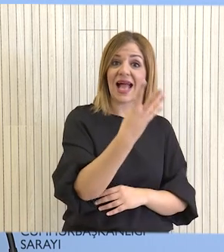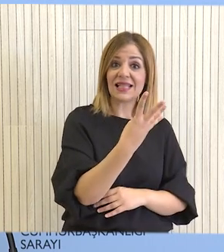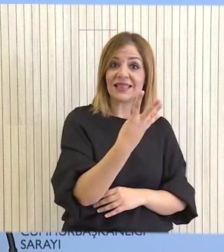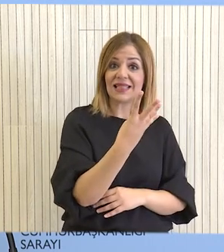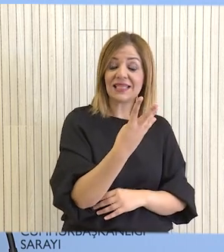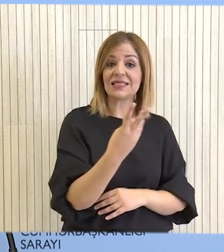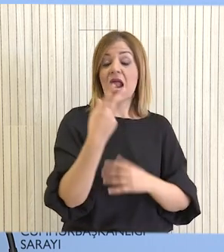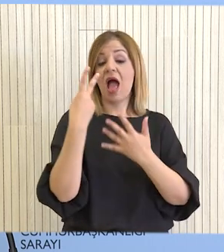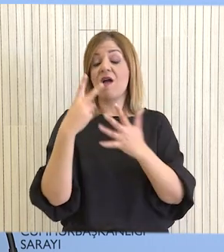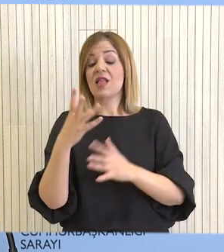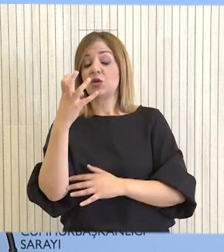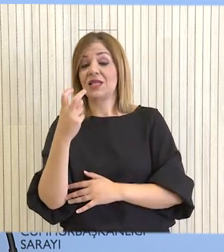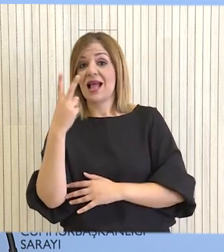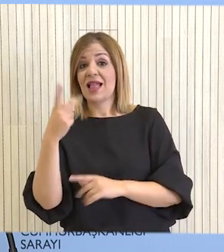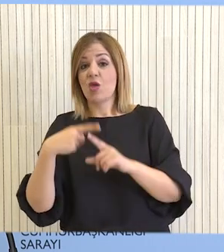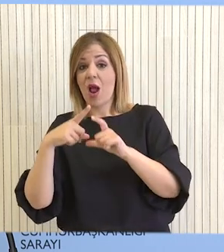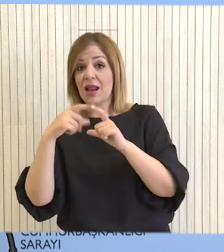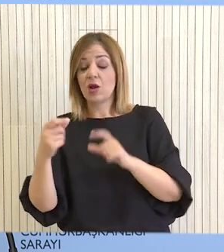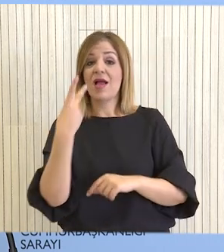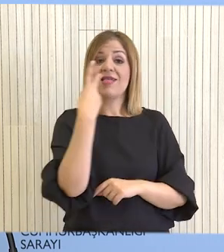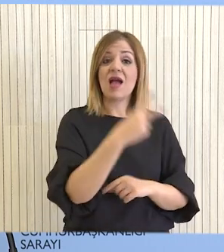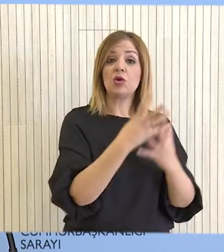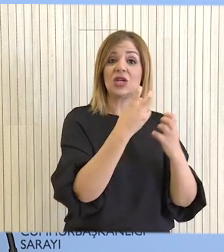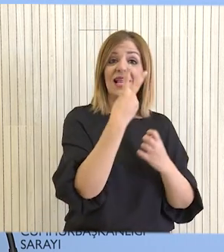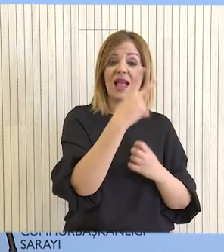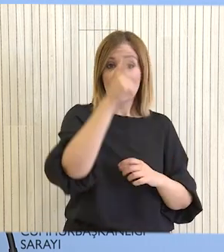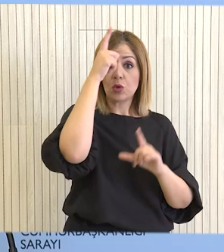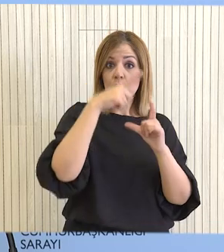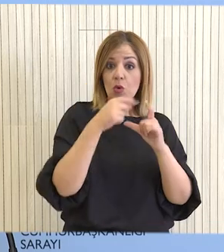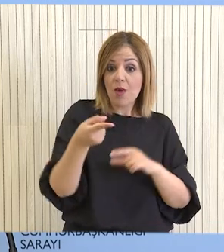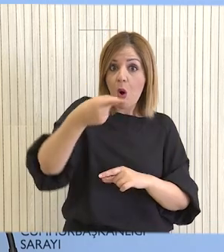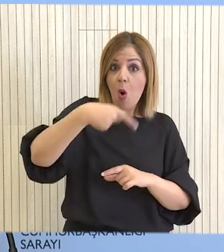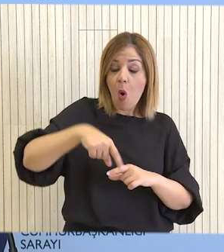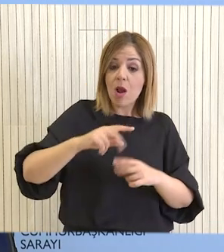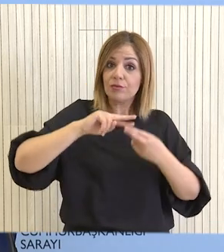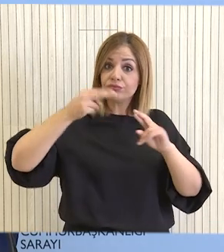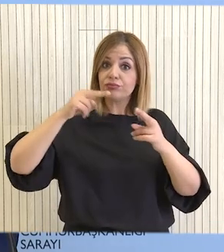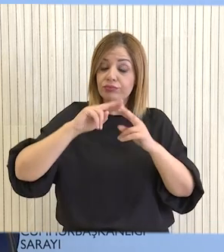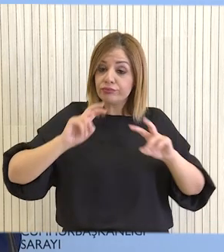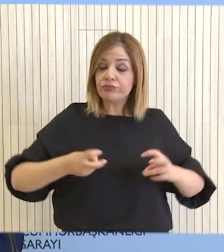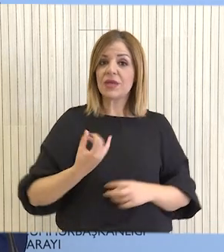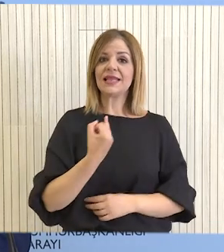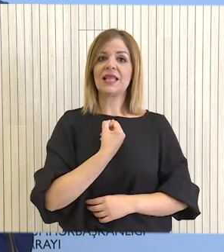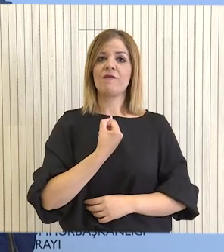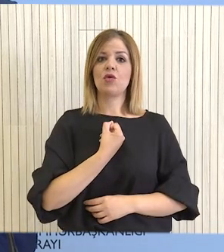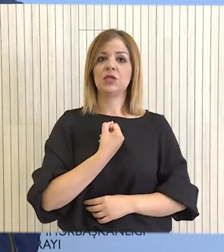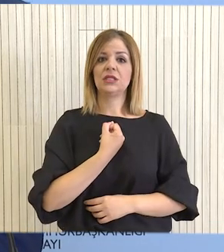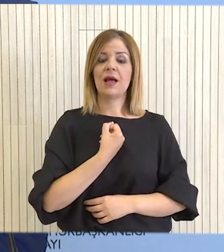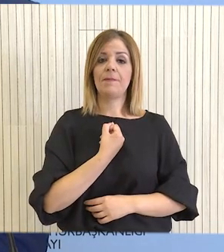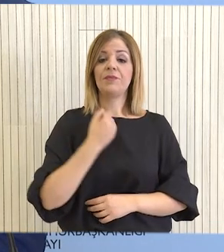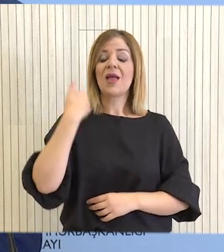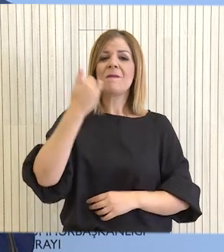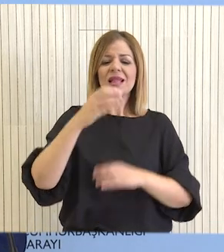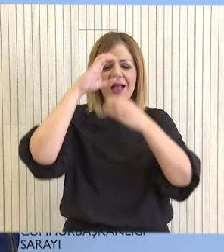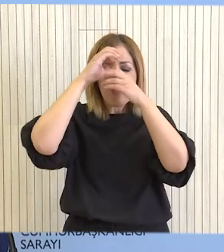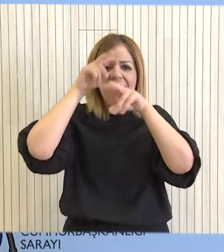742 Ελληνοκύπριοι και 2.92 Τουρκοκύπριοι έχουν ταυτοποιηθεί. Περαιτέρω, στο ανθρωπολογικό εργαστήριο